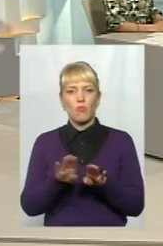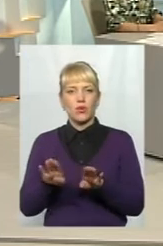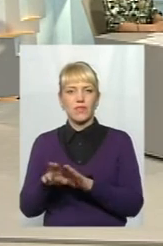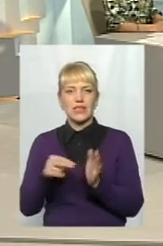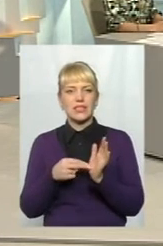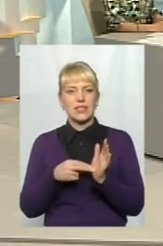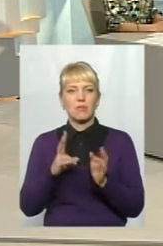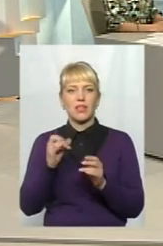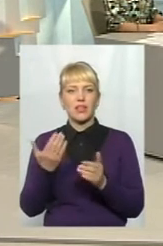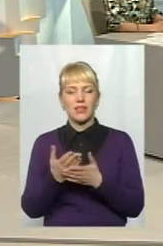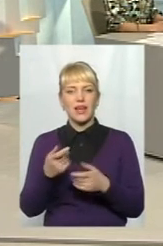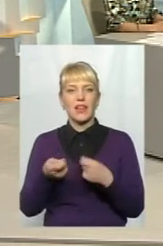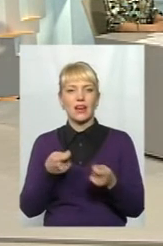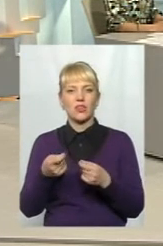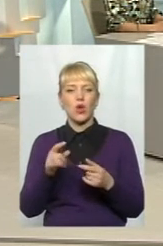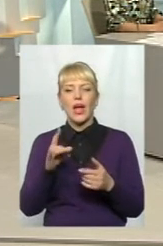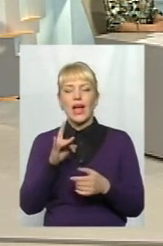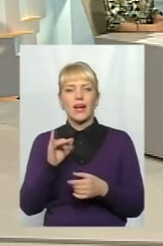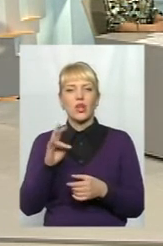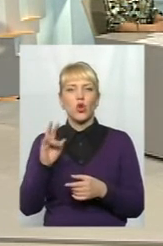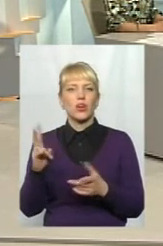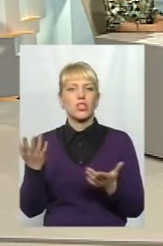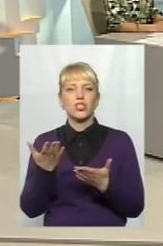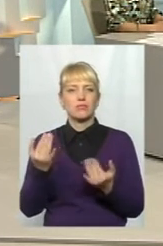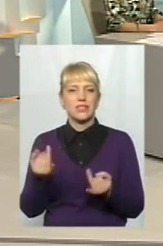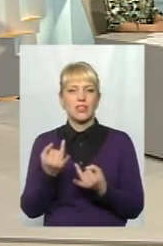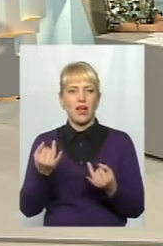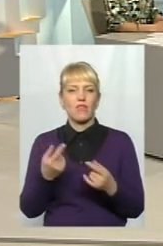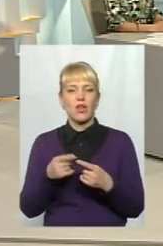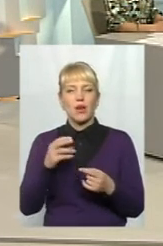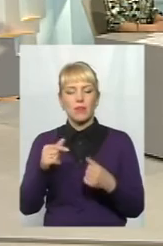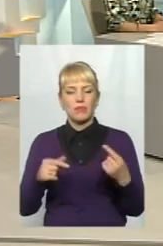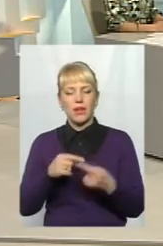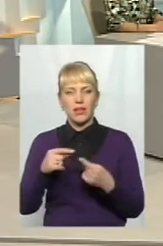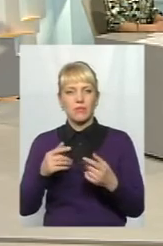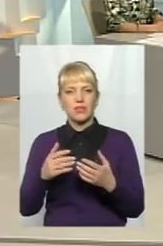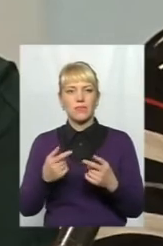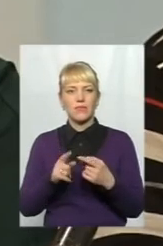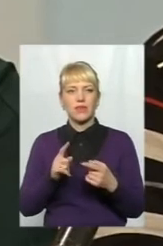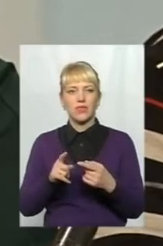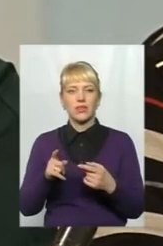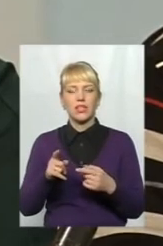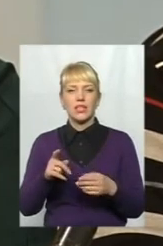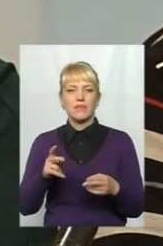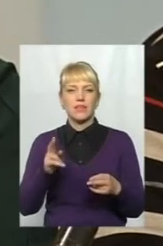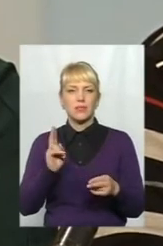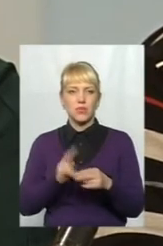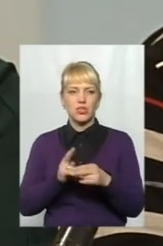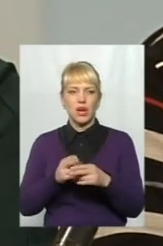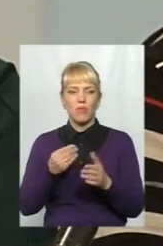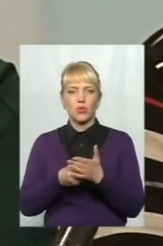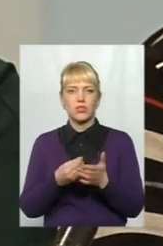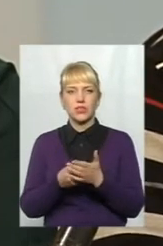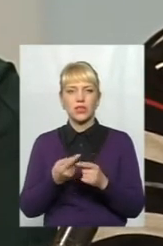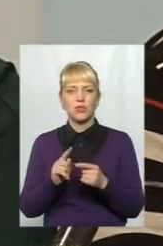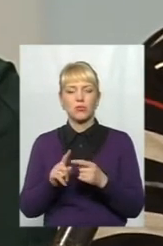знаходяться на ринку, тому що ринок чим цікавий? Мені вже, по суті, сьогодні підприємствам великий, крупний, збиває ціну. Оскільки закладає до